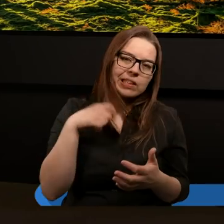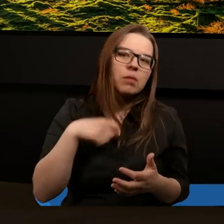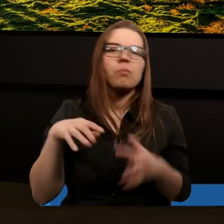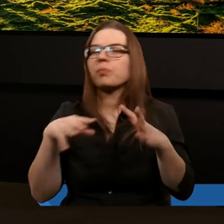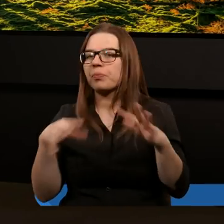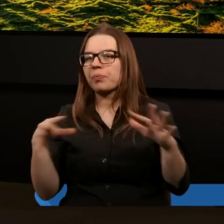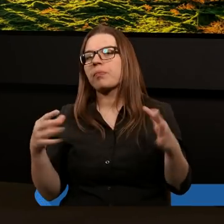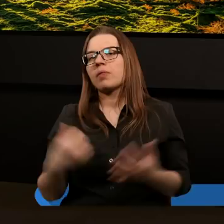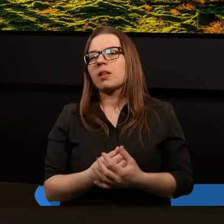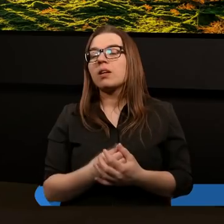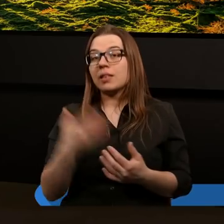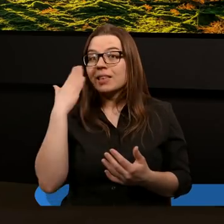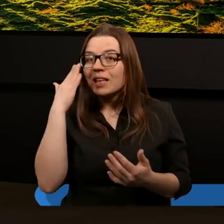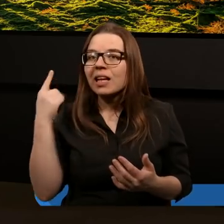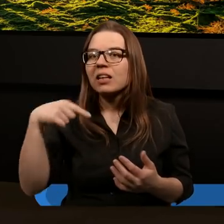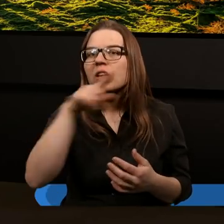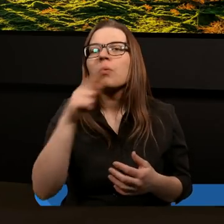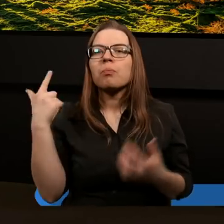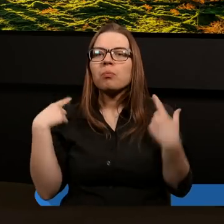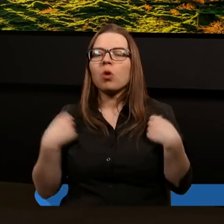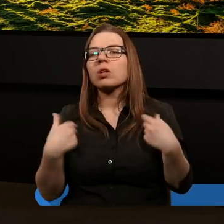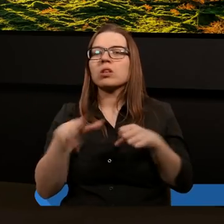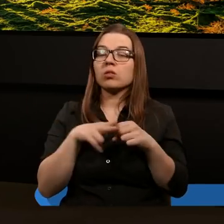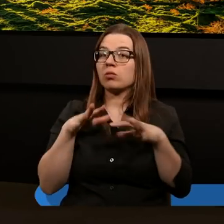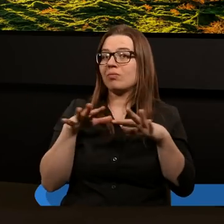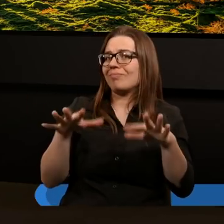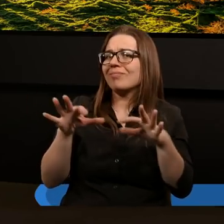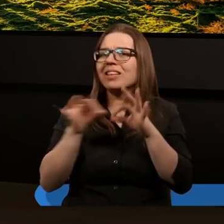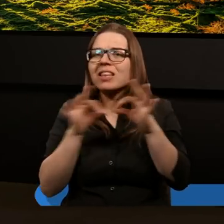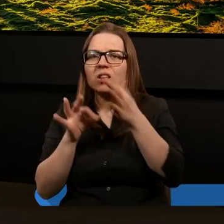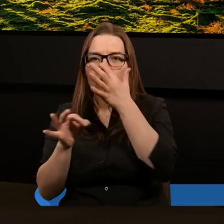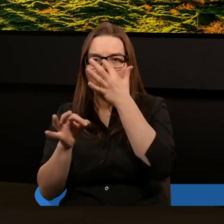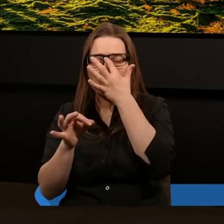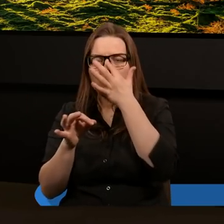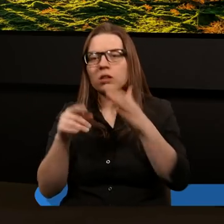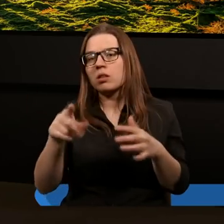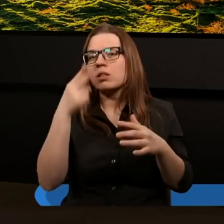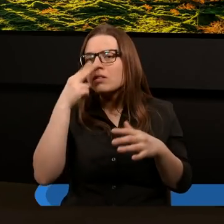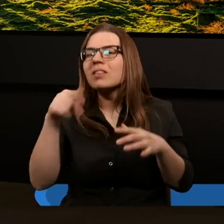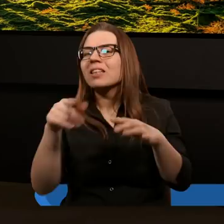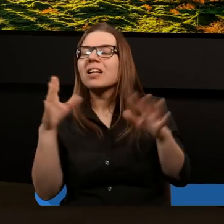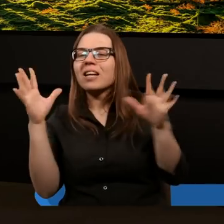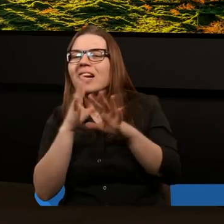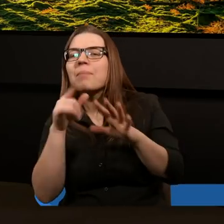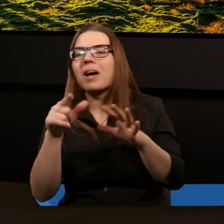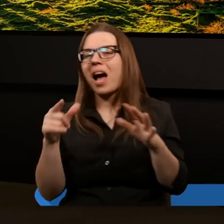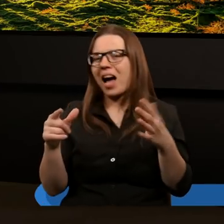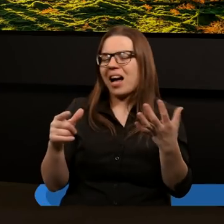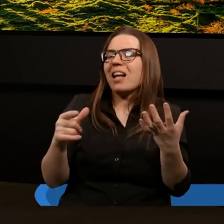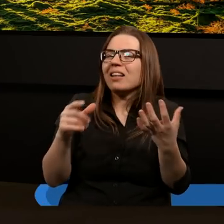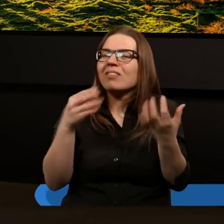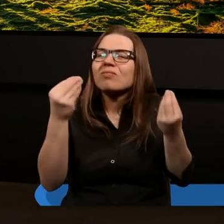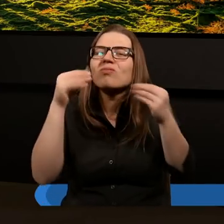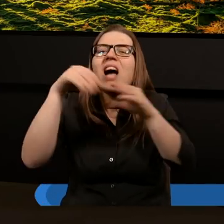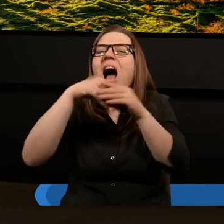Czy znacie takie postacie, które utrwaliły się mocno w historii, żebyśmy troszeczkę oddali klimat tej epoki? Jak to